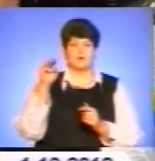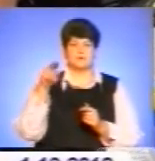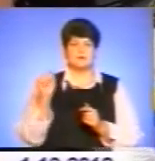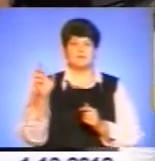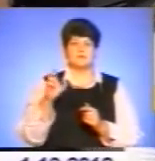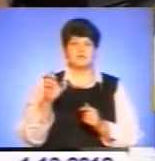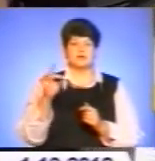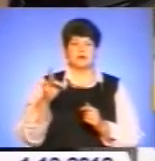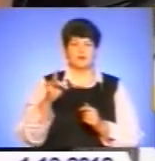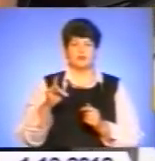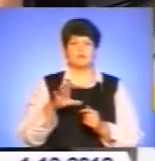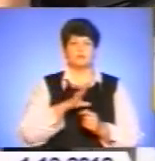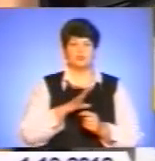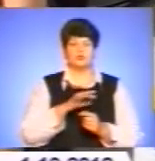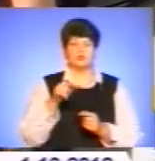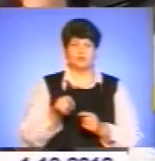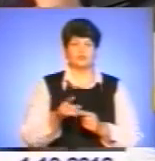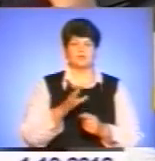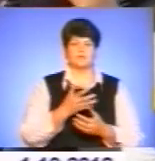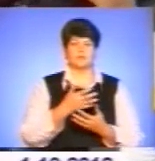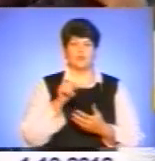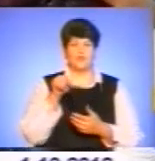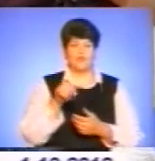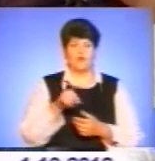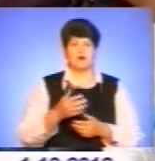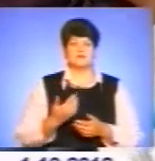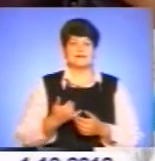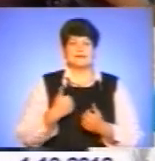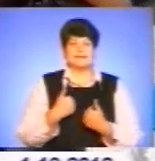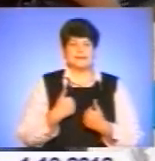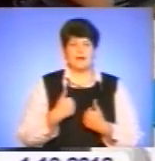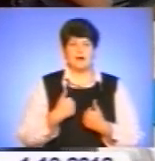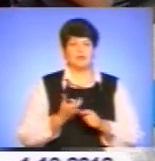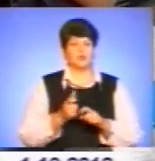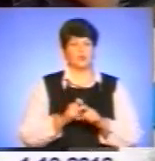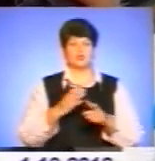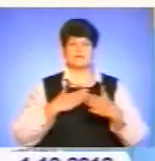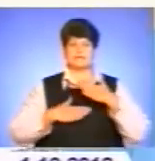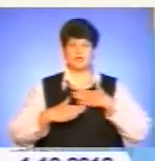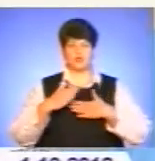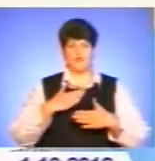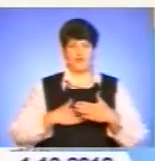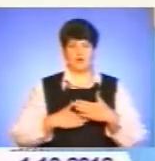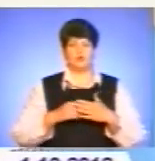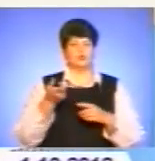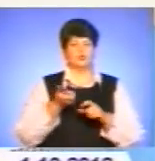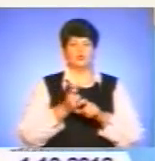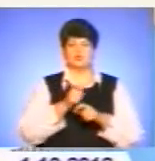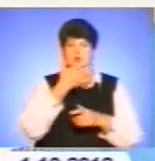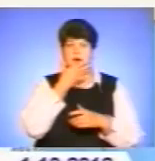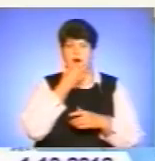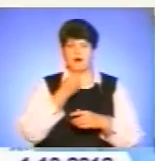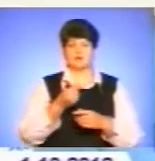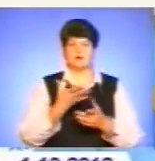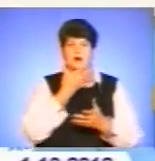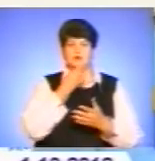щось ми були, перебували у вас. І я дуже задоволена. Дуже гарно, дуже гарно, це